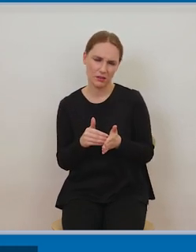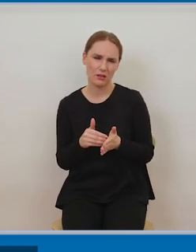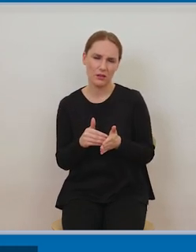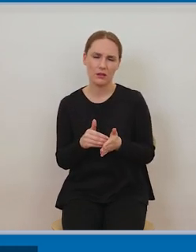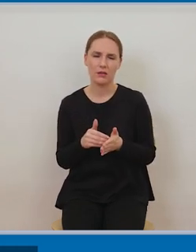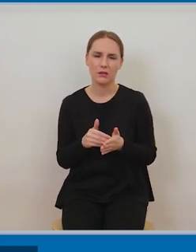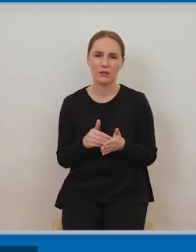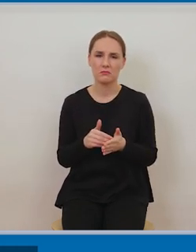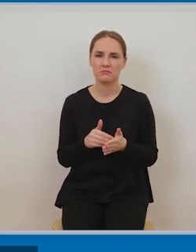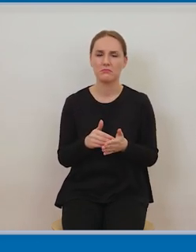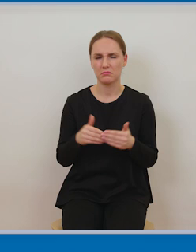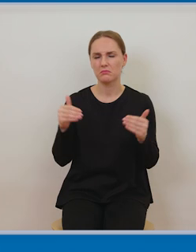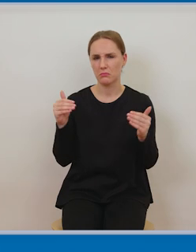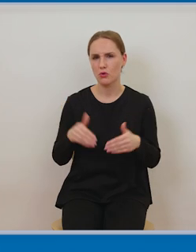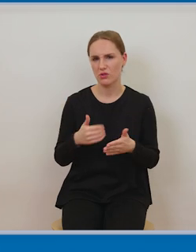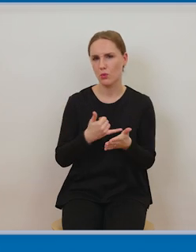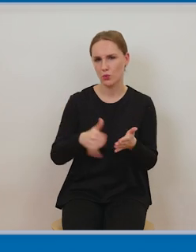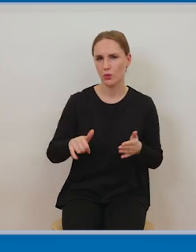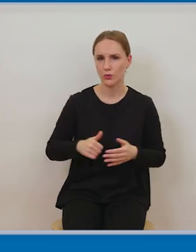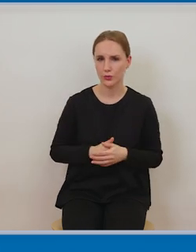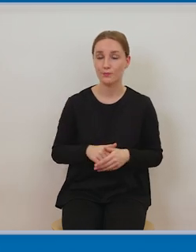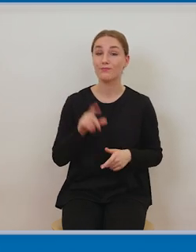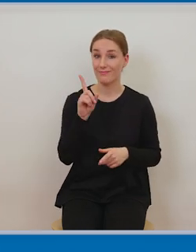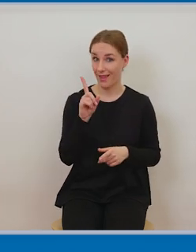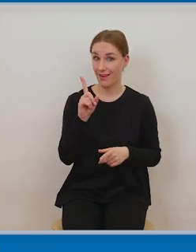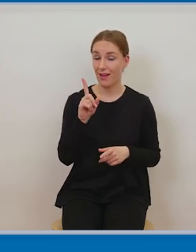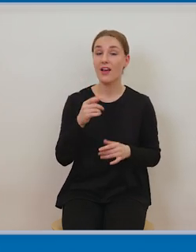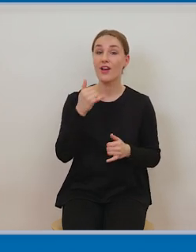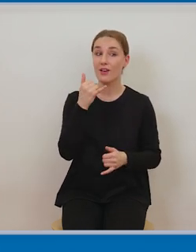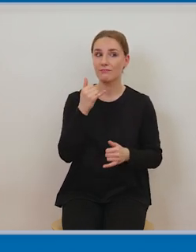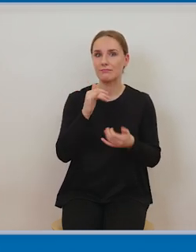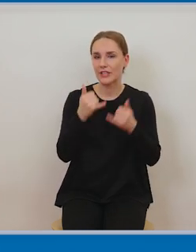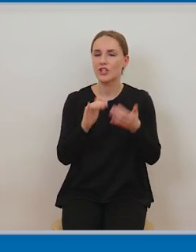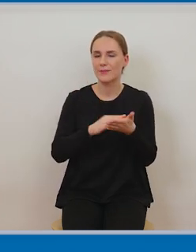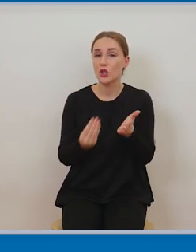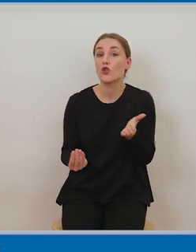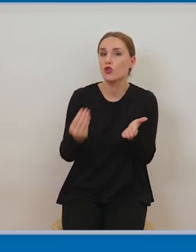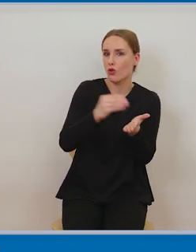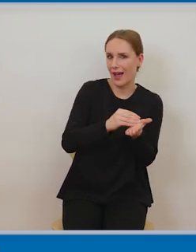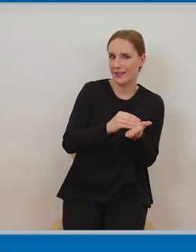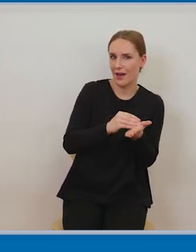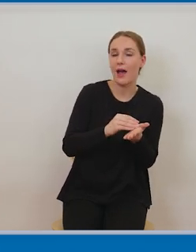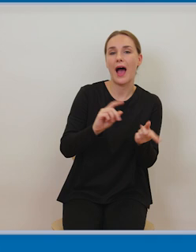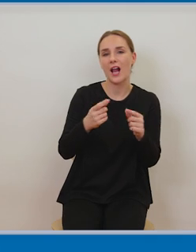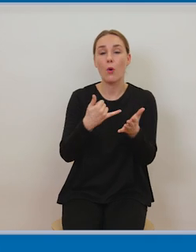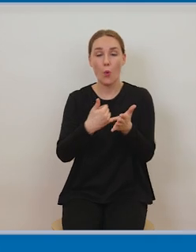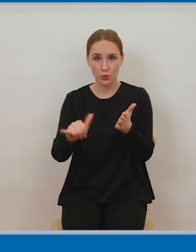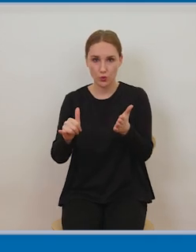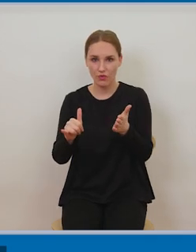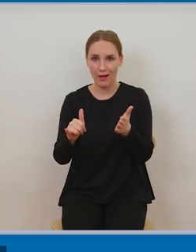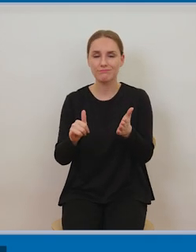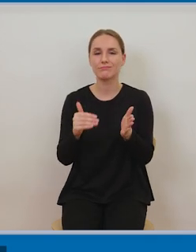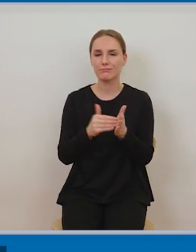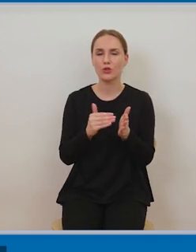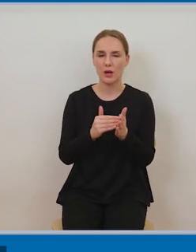takiej i takiej albo w materiale tym i tym zostały usunięte pewne fragmenty. Jakie jeszcze możemy wyróżnić